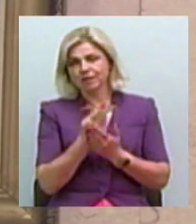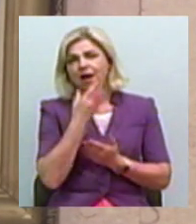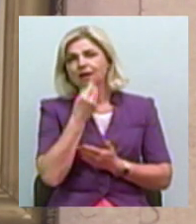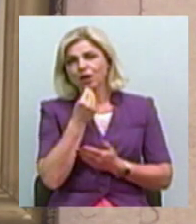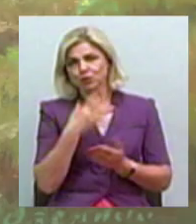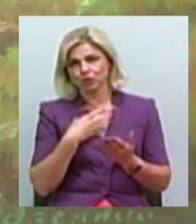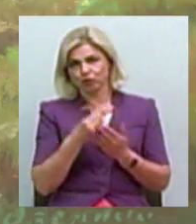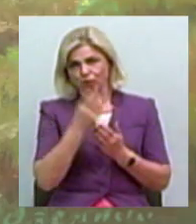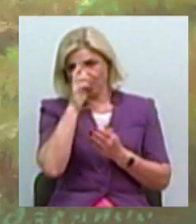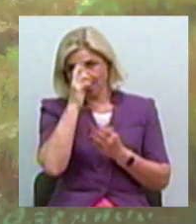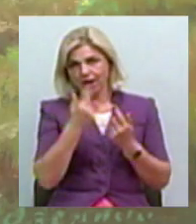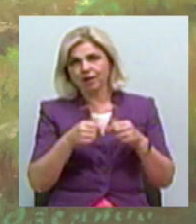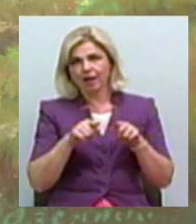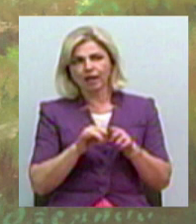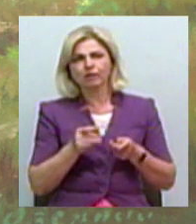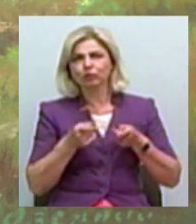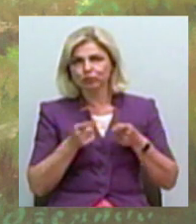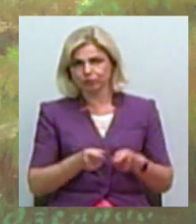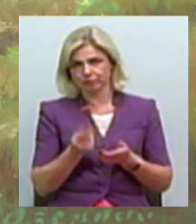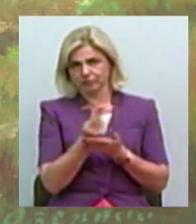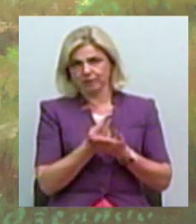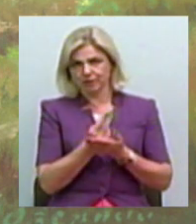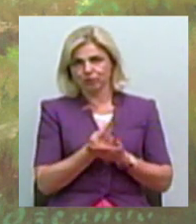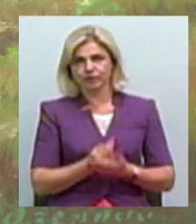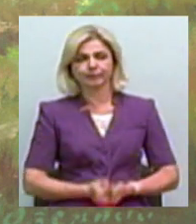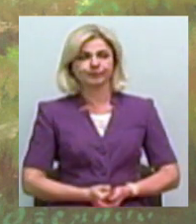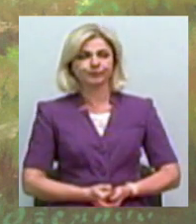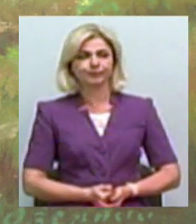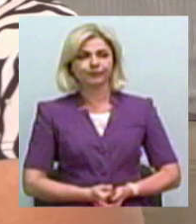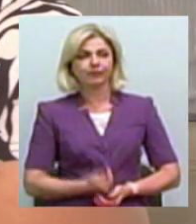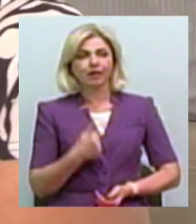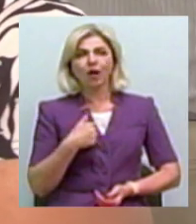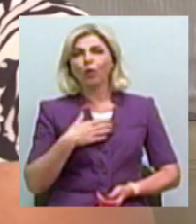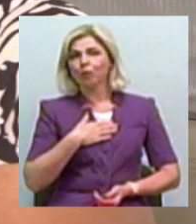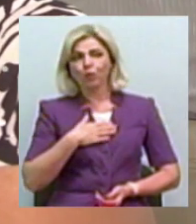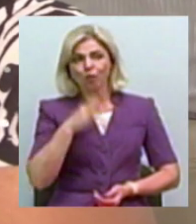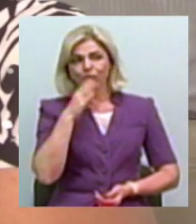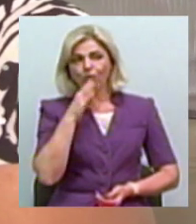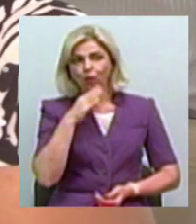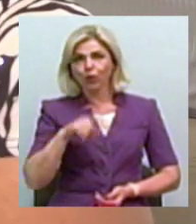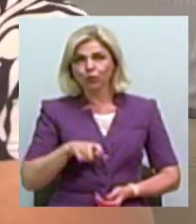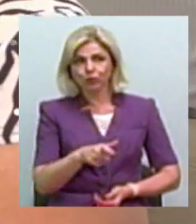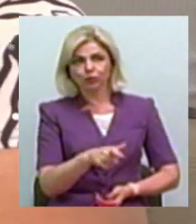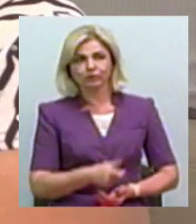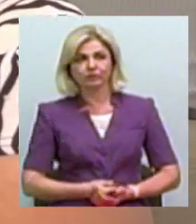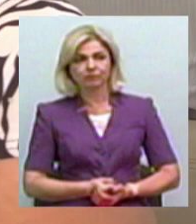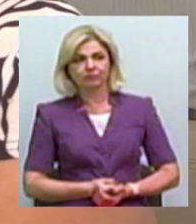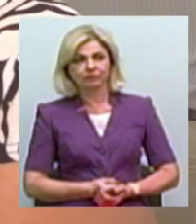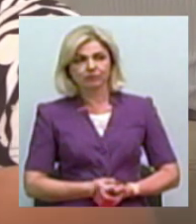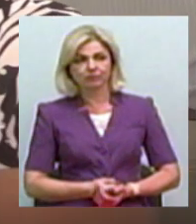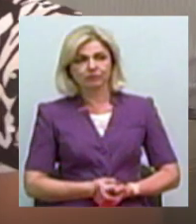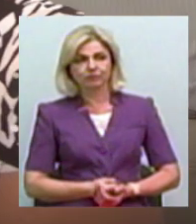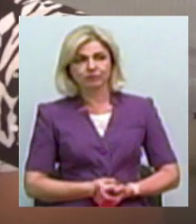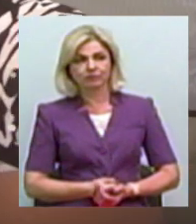Натуралістичність пейзажів відзначають і густі виставки. Я люблю воду, яку навіть не знаю,